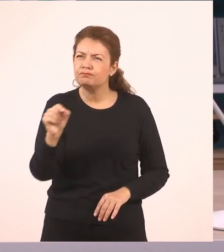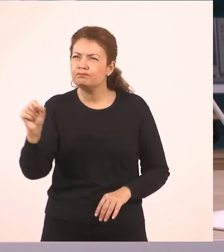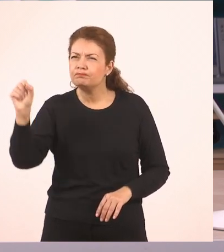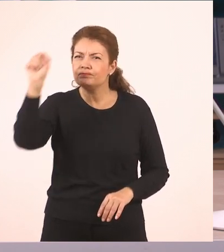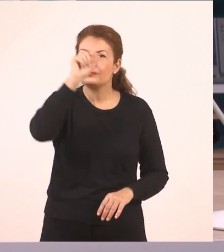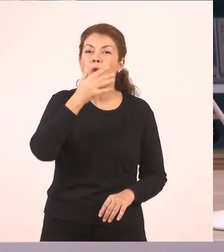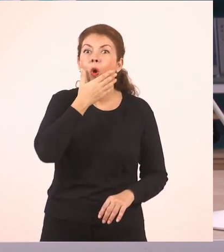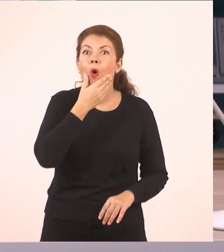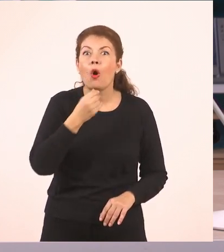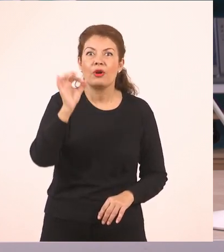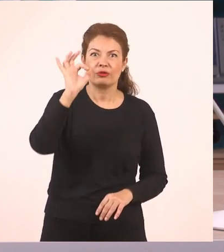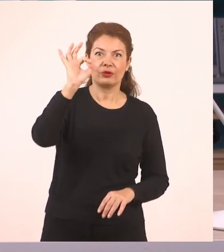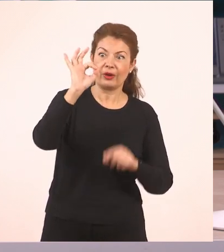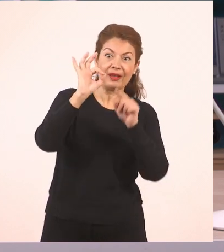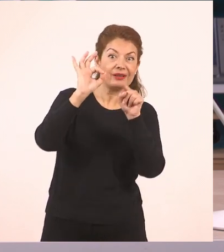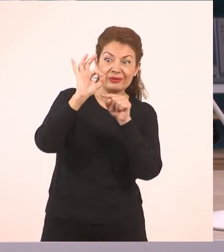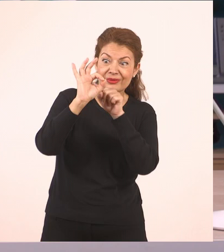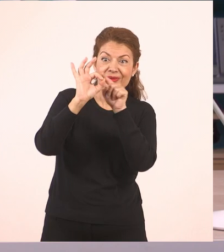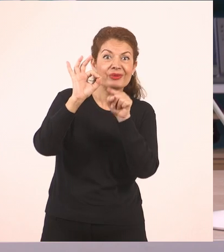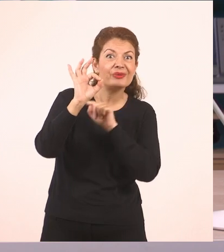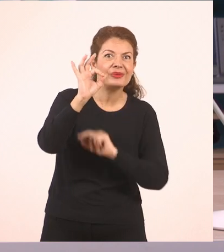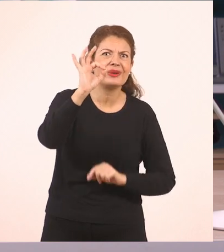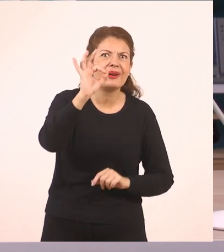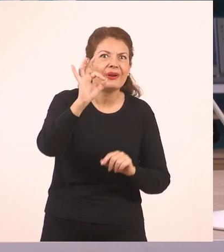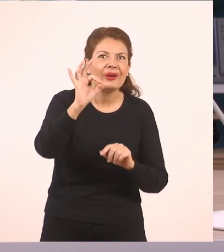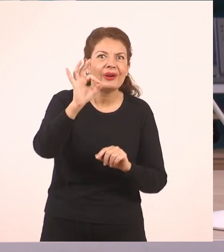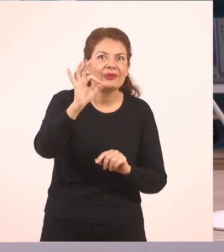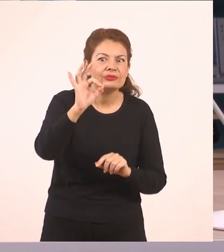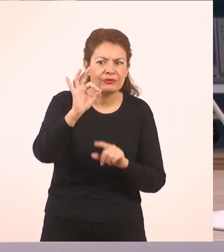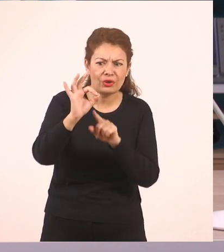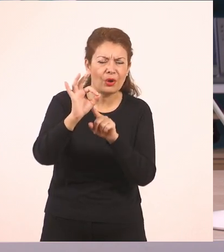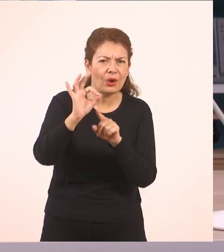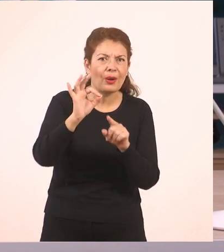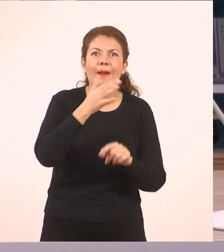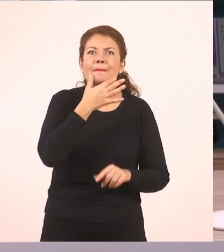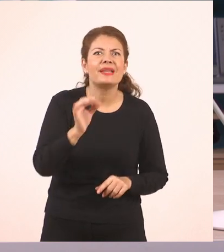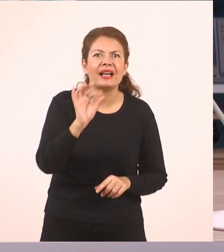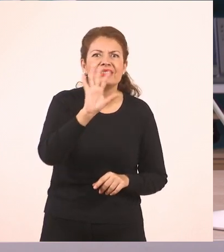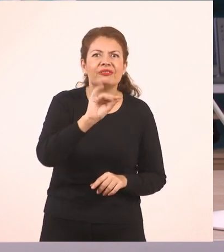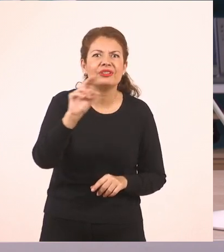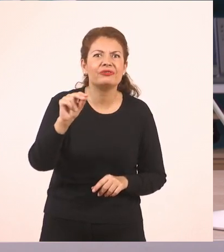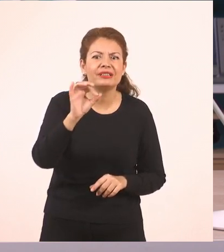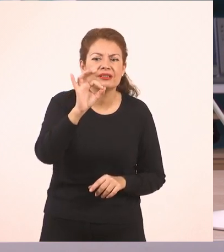όλο στρόγγυλο κουλουράκι Θεσσαλονίκης, που είναι και η πατρίδα μου και την αγαπώ. Για πάμε!